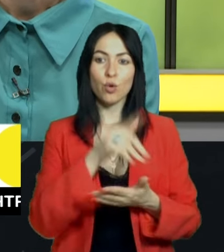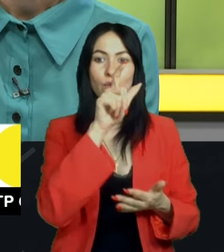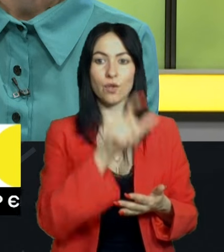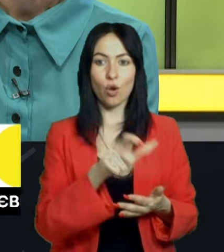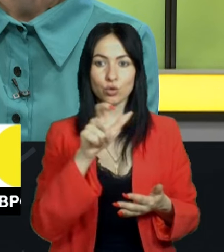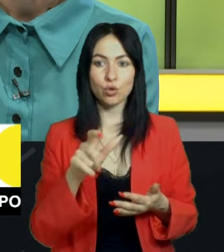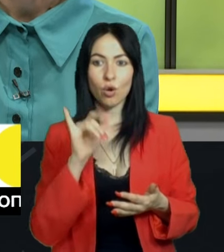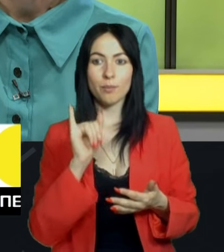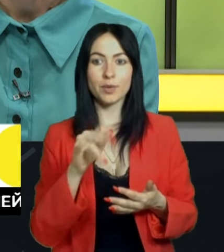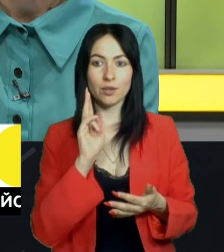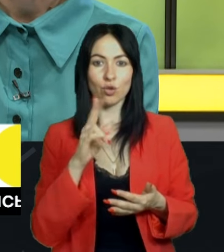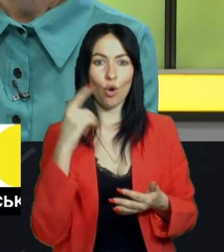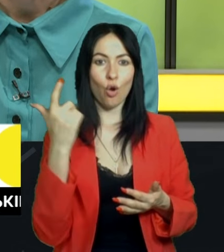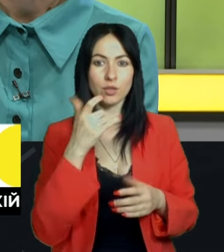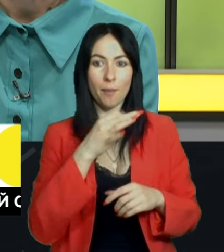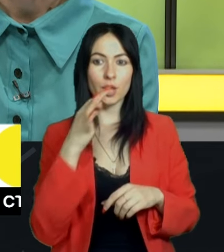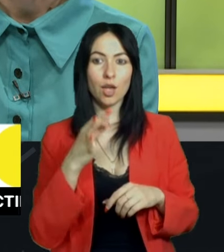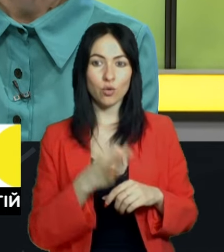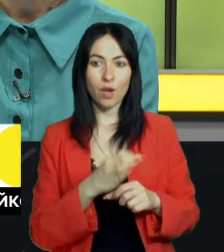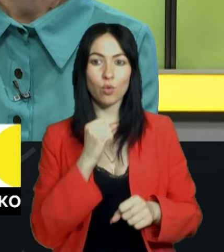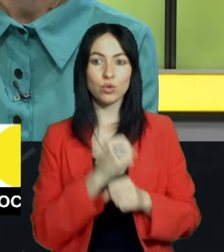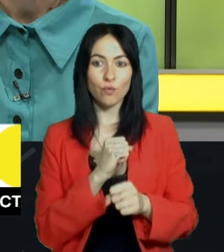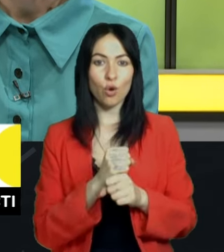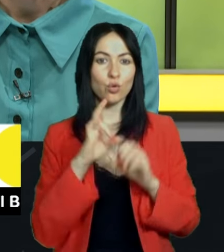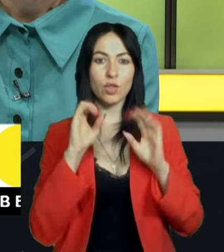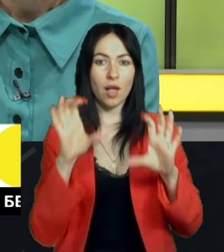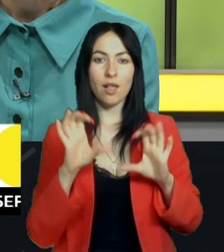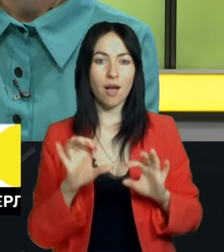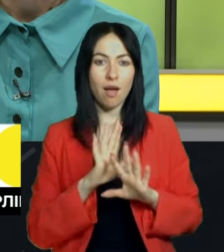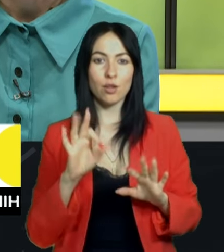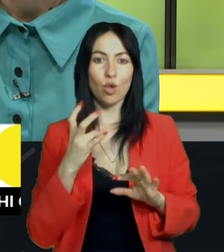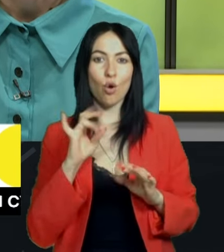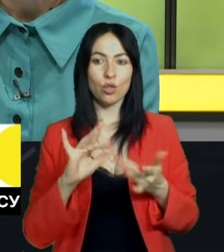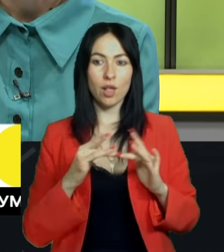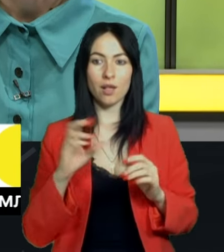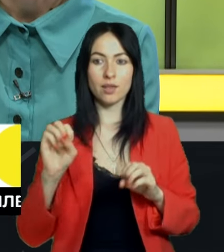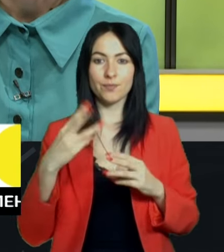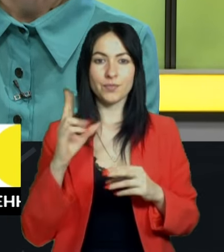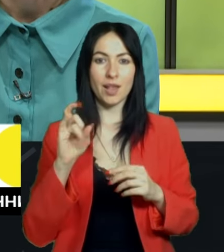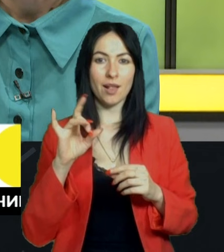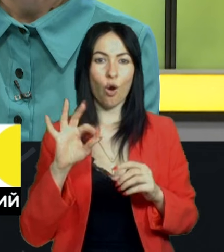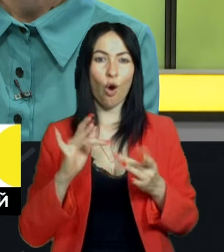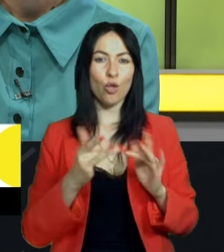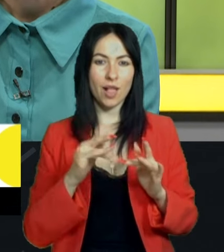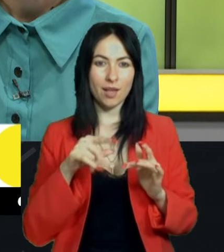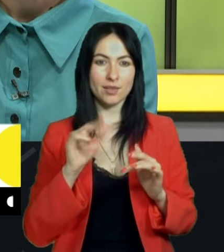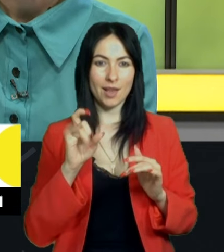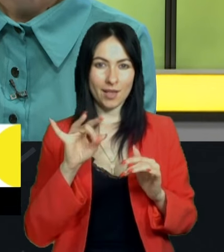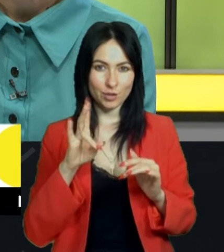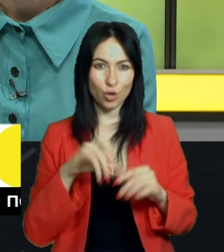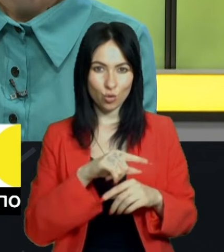господарювання утворюють нелегальне онлайн-казино і безпосередньо вони їх розповсюджують і